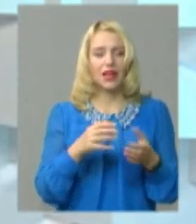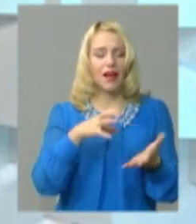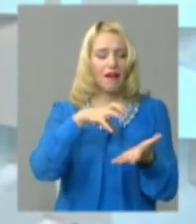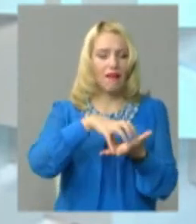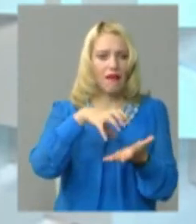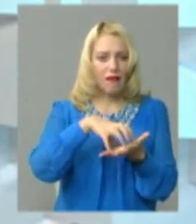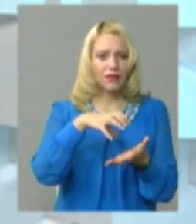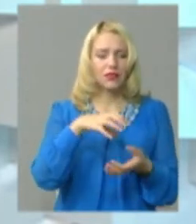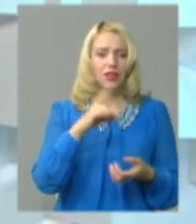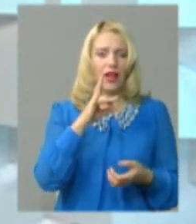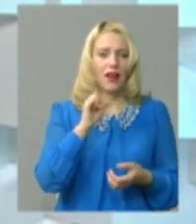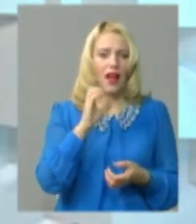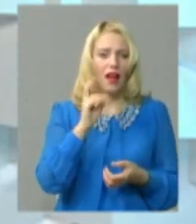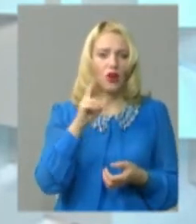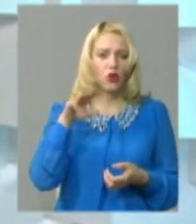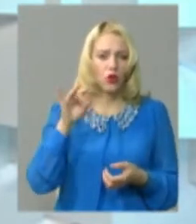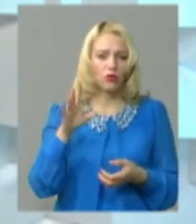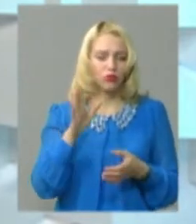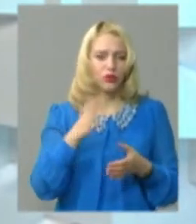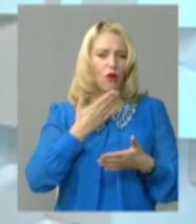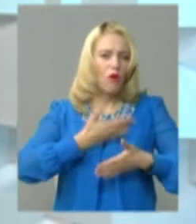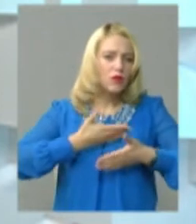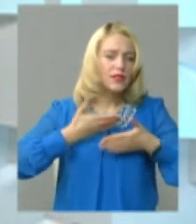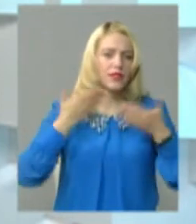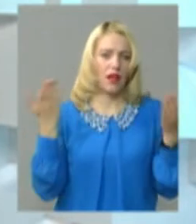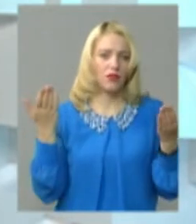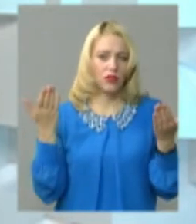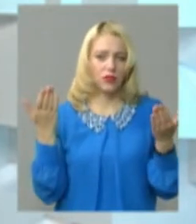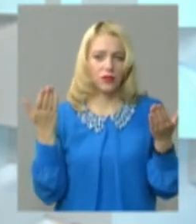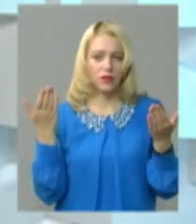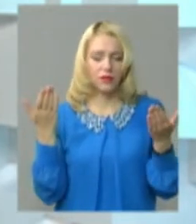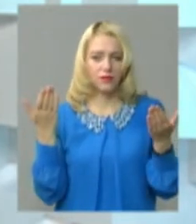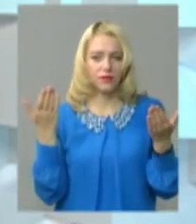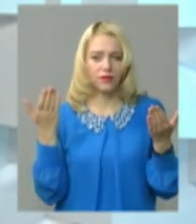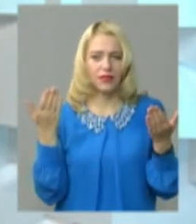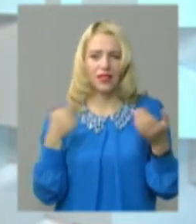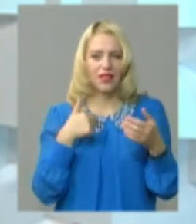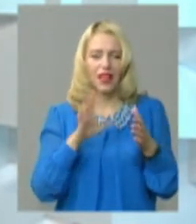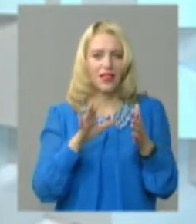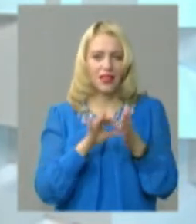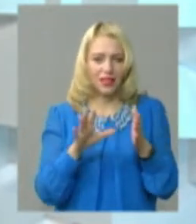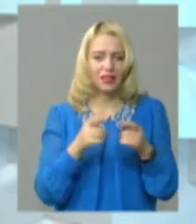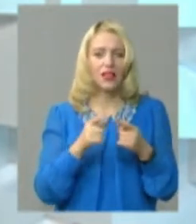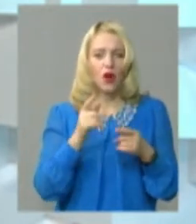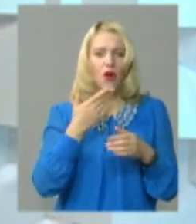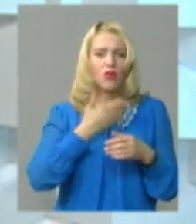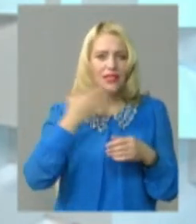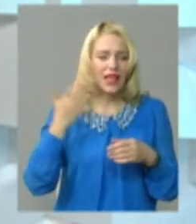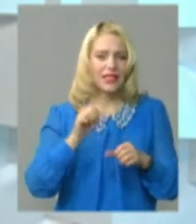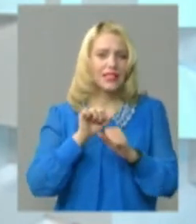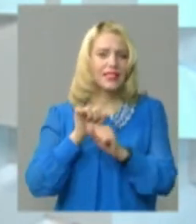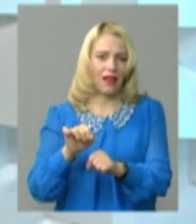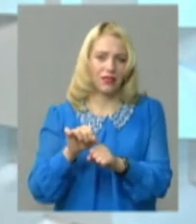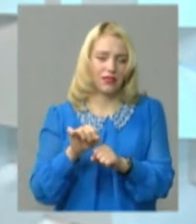будуть вже, ну, реактори будуть останньої, як ви пам'ятаєте, я не енергетик, але то вже буде, мабуть, останнього